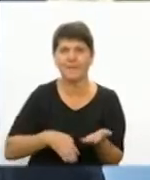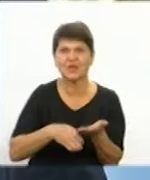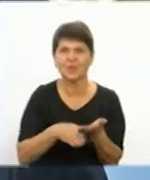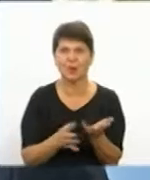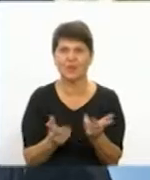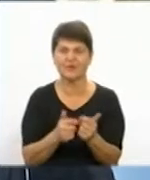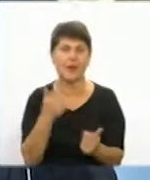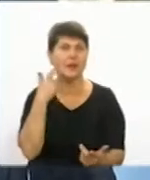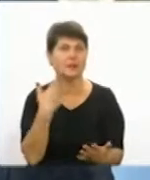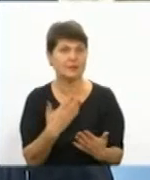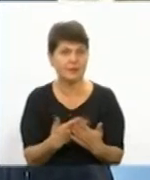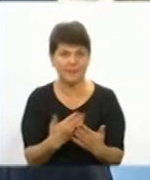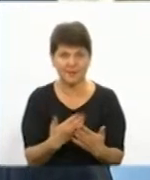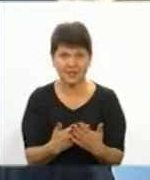Наприклад,